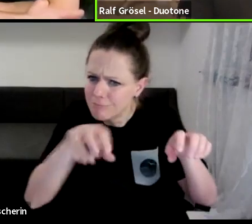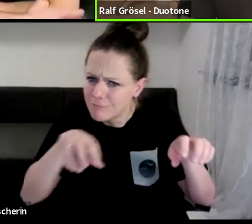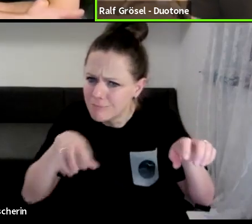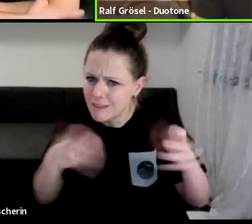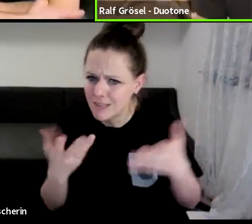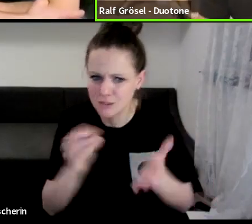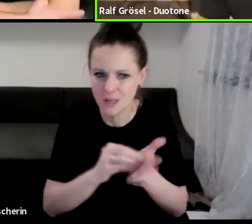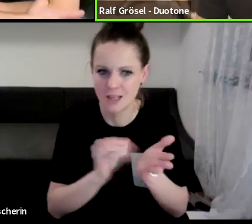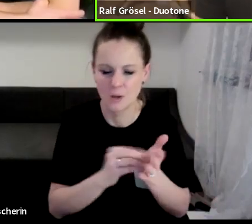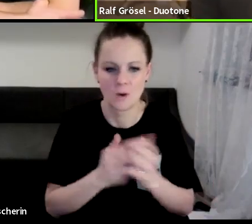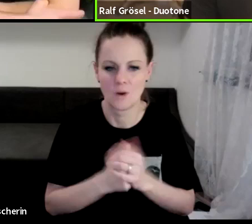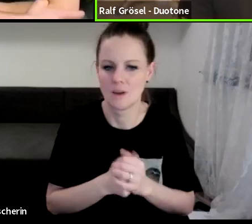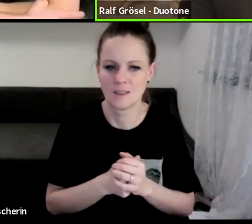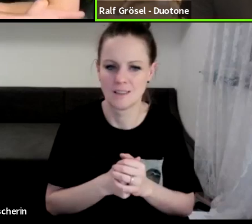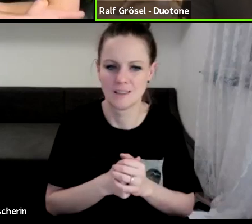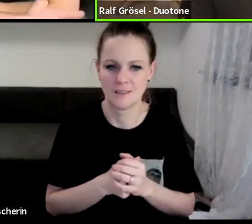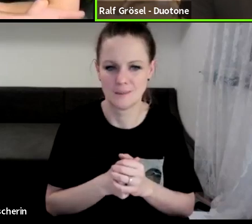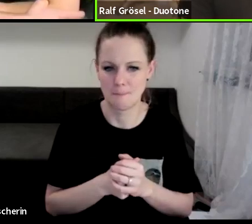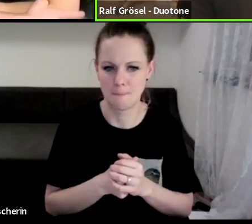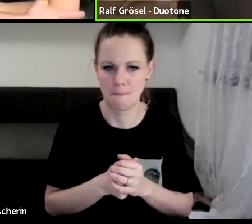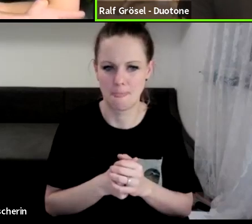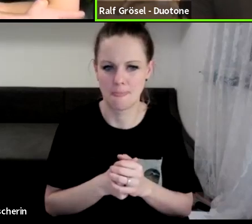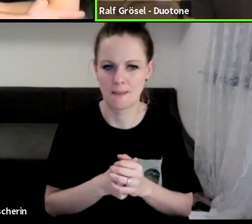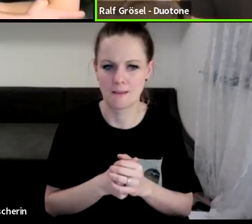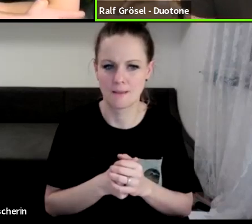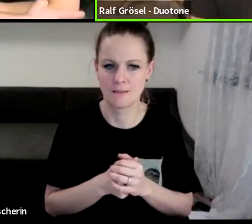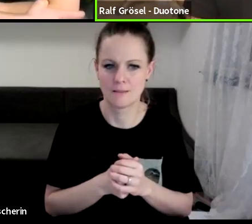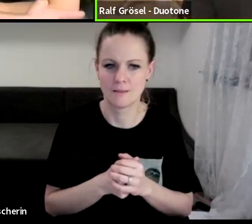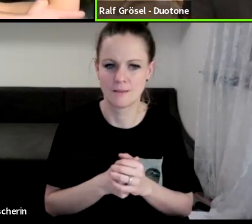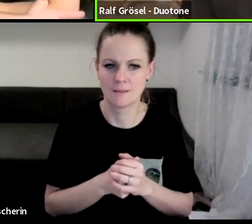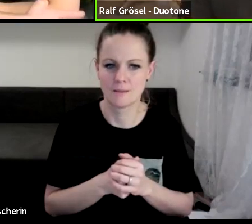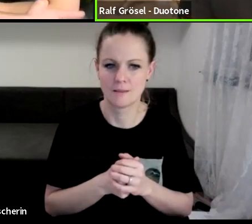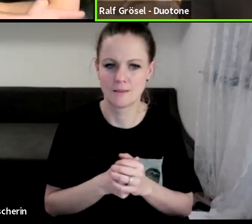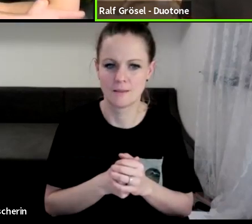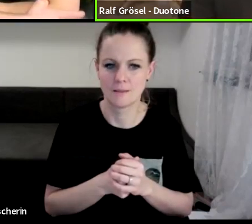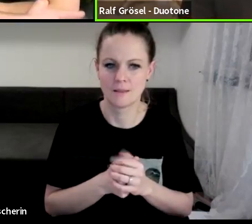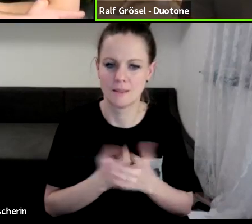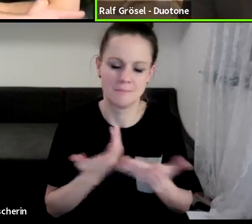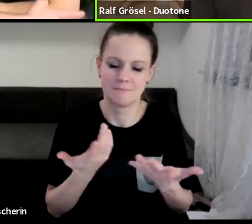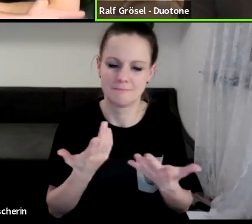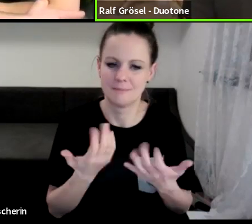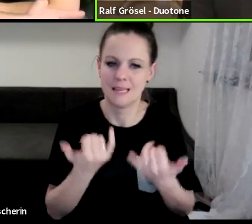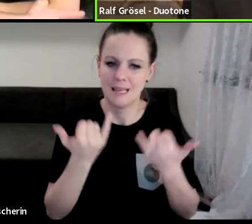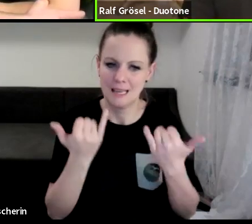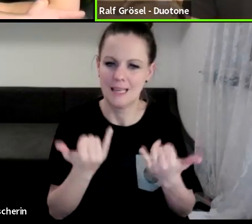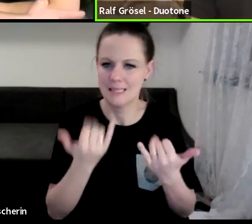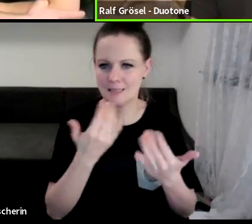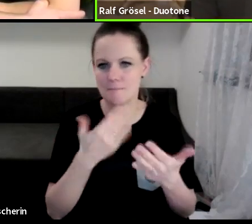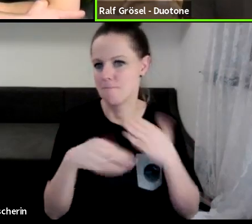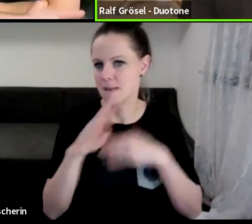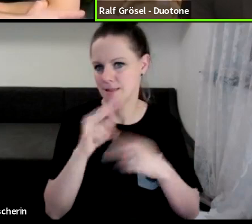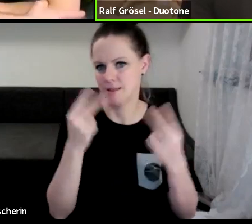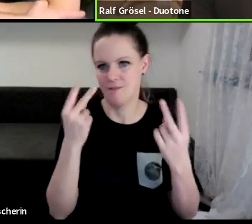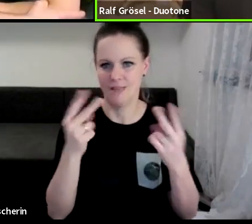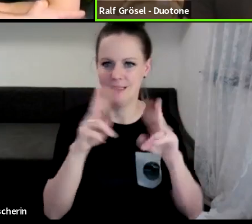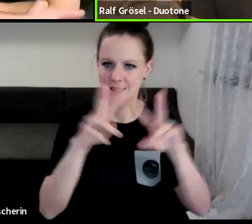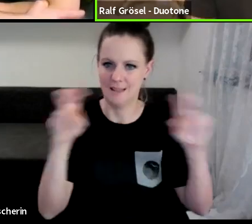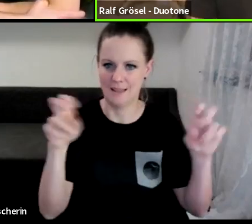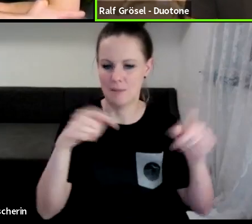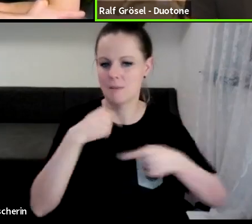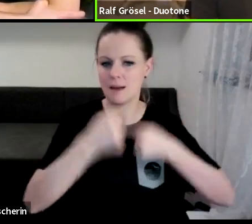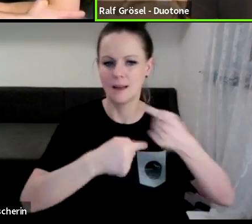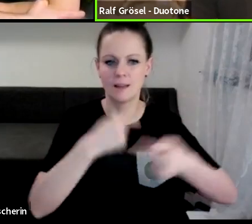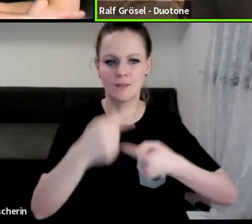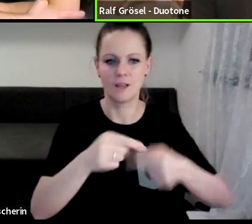Sind, ist im Grunde genommen, ist eigentlich das, was jetzt das tragende Thema bei der Boards & Moor aktuell ist oder bei uns in der Entwicklung, das